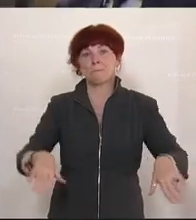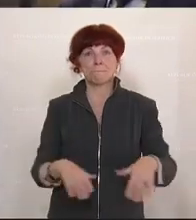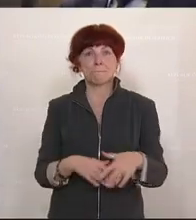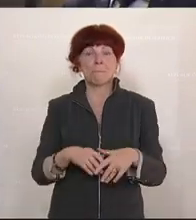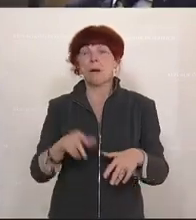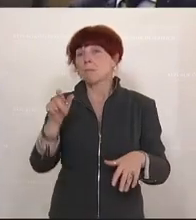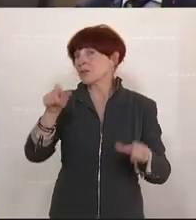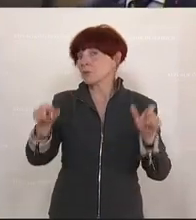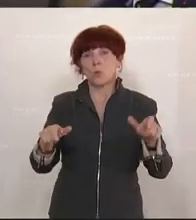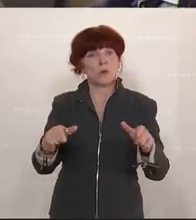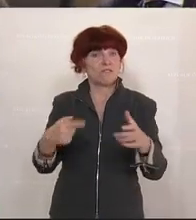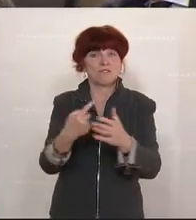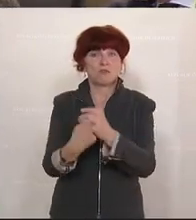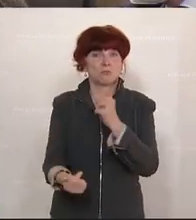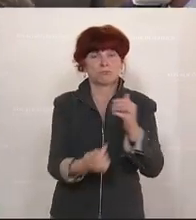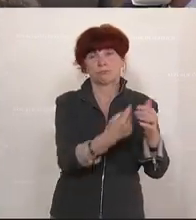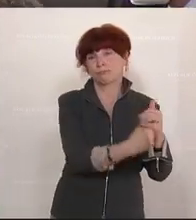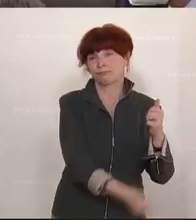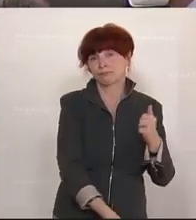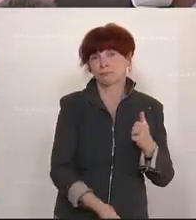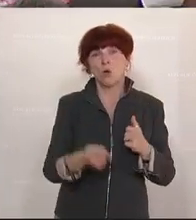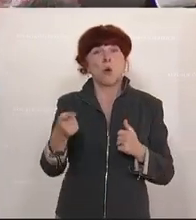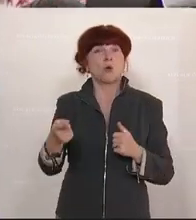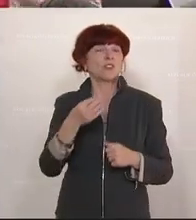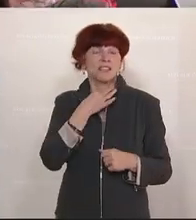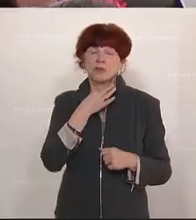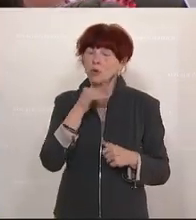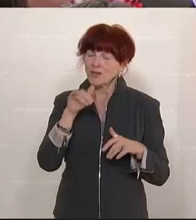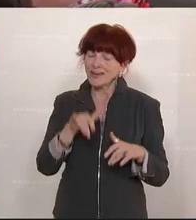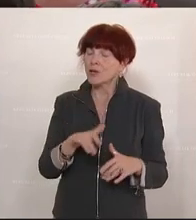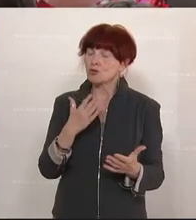Und genau dieser Ton hier, Herr Rinden, ist bezeichnend für diese Situation.